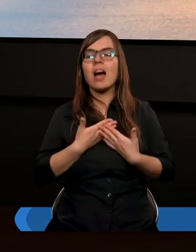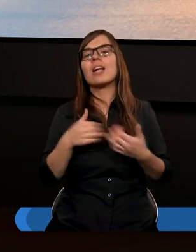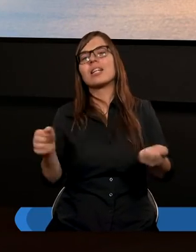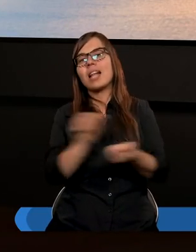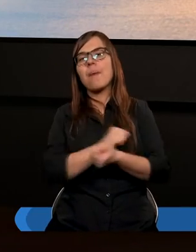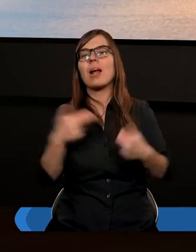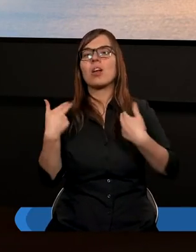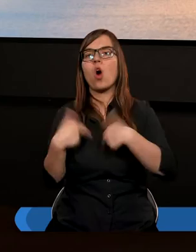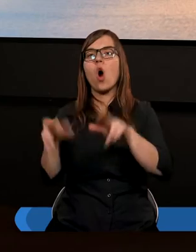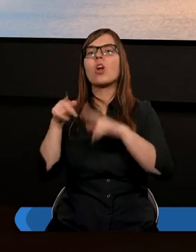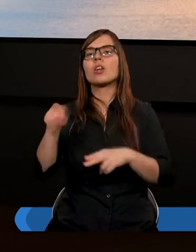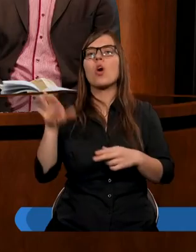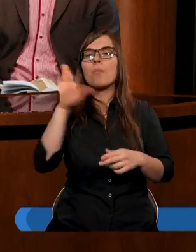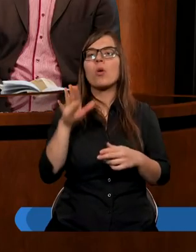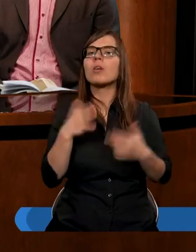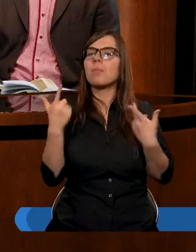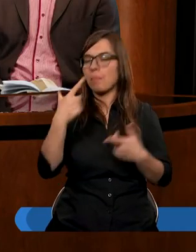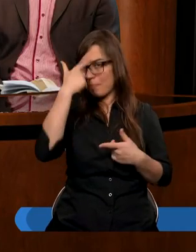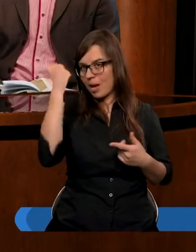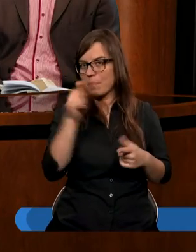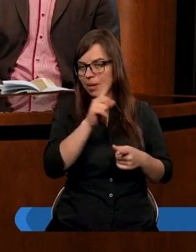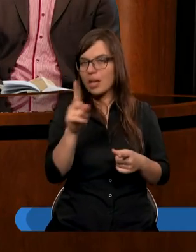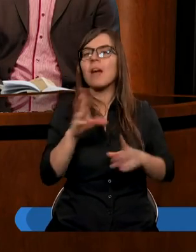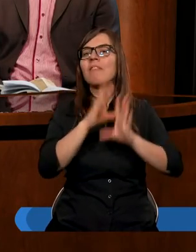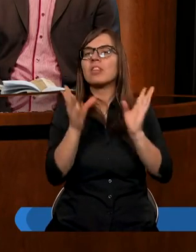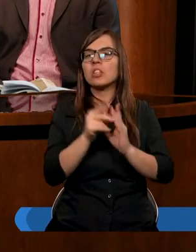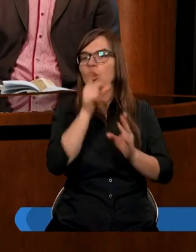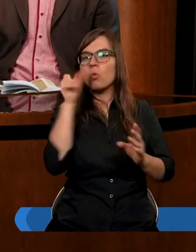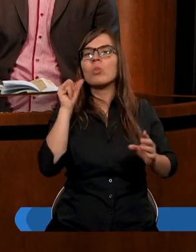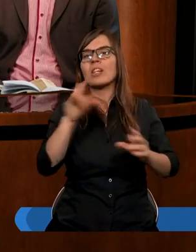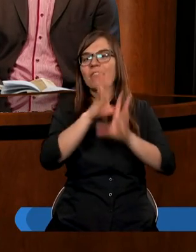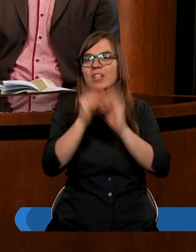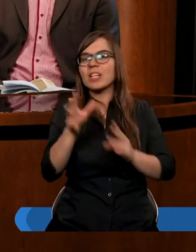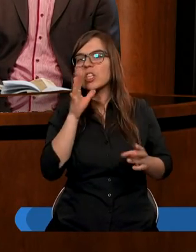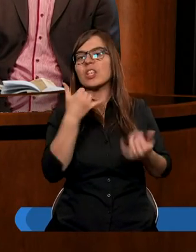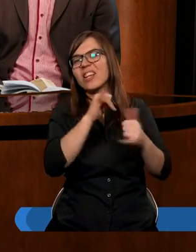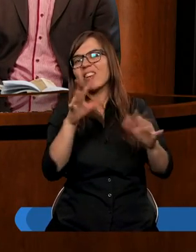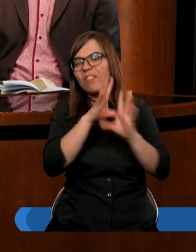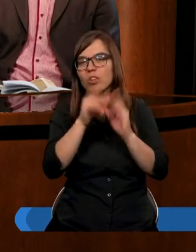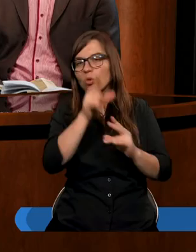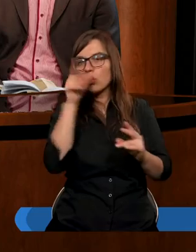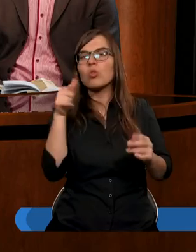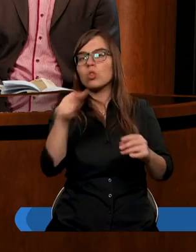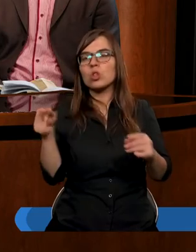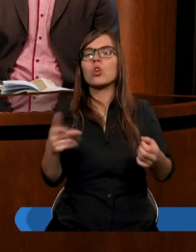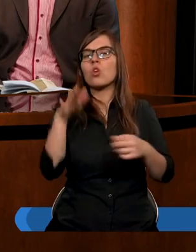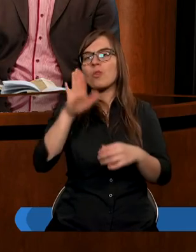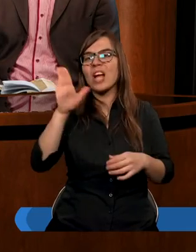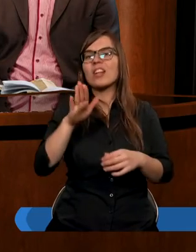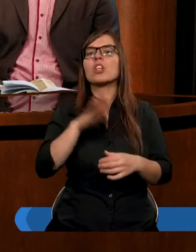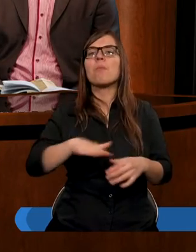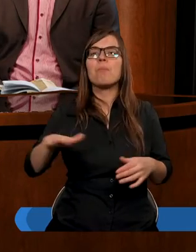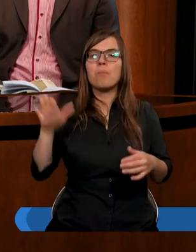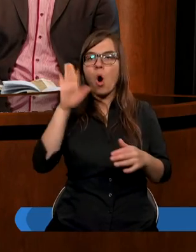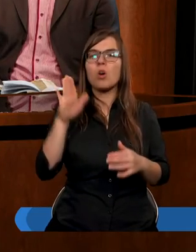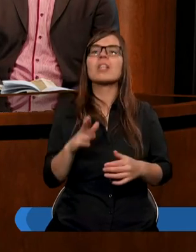oddać to Bogu. Pamiętajmy, że wszyscy ludzie i wszystkie dzieci i wszyscy ludzie to są dzieci Boże.